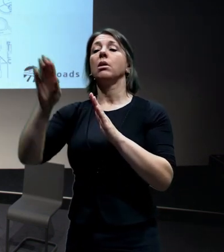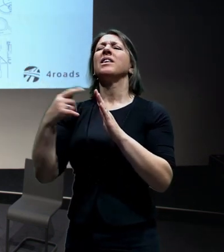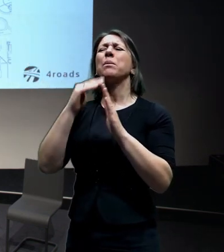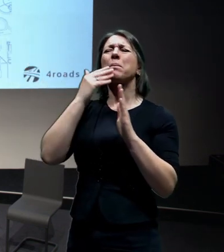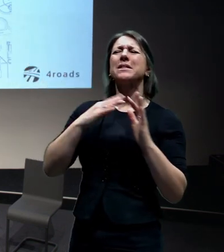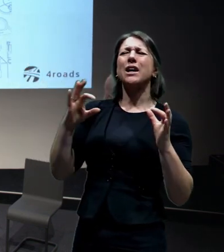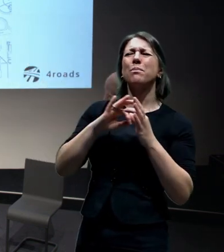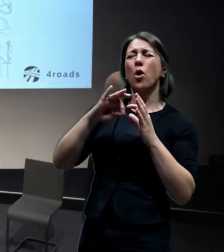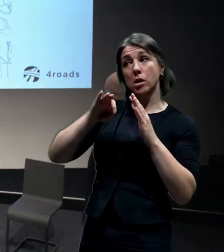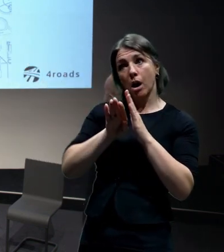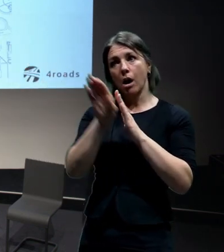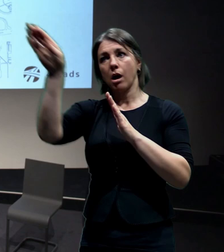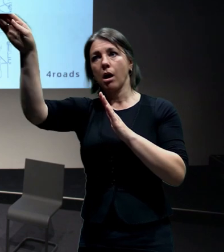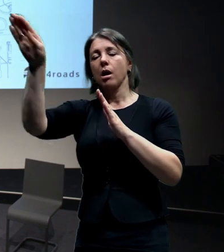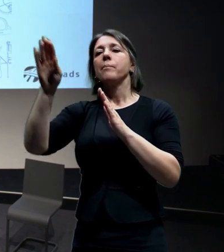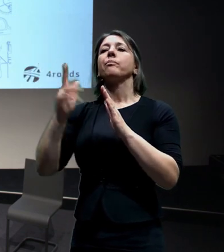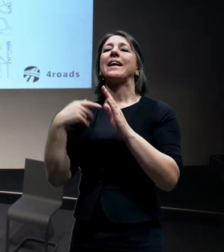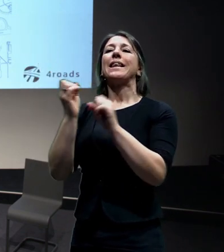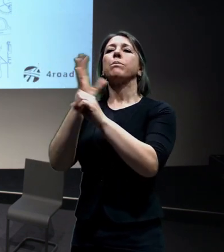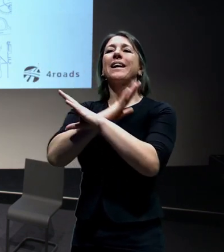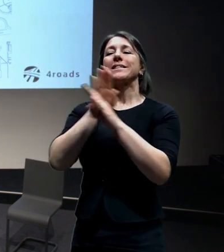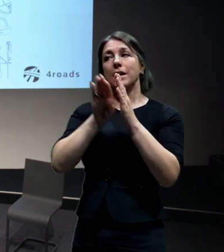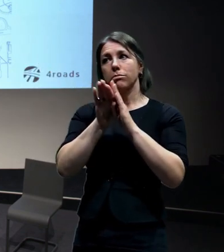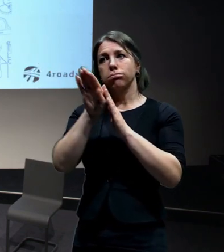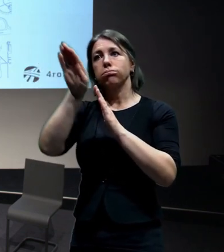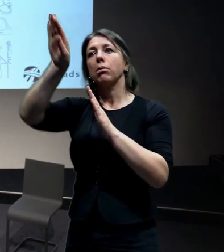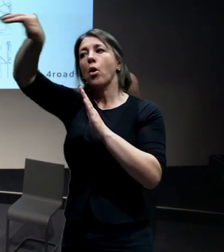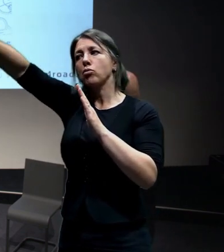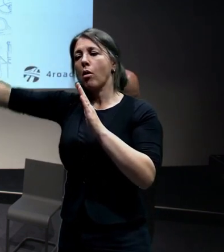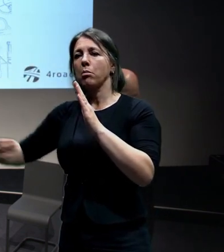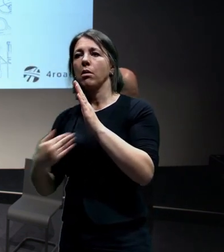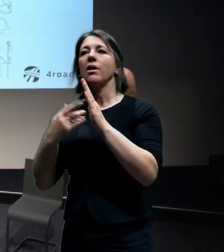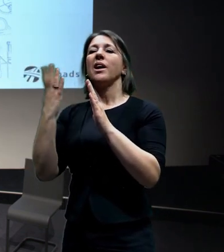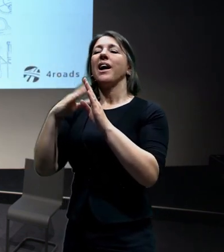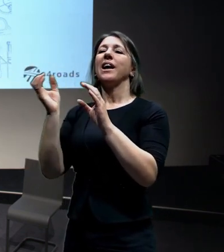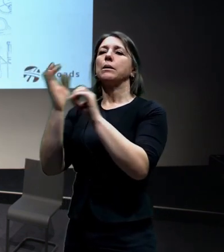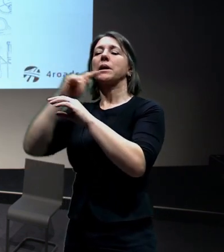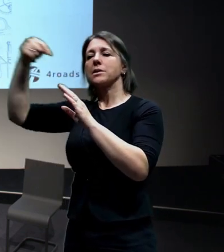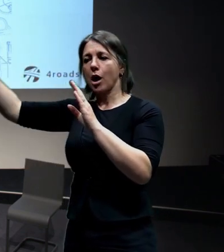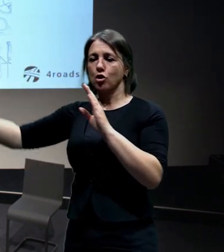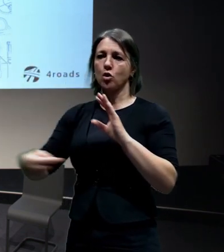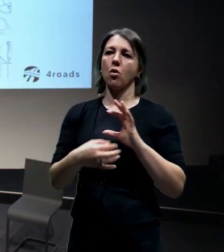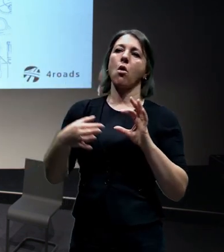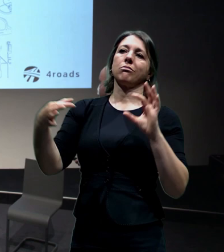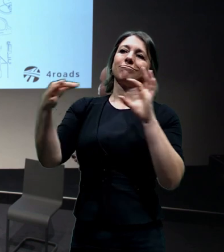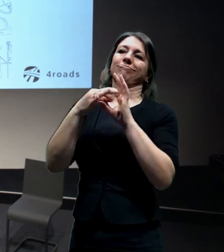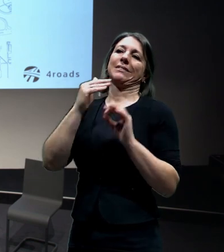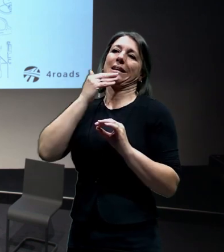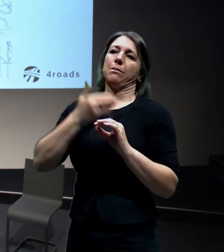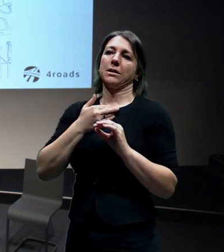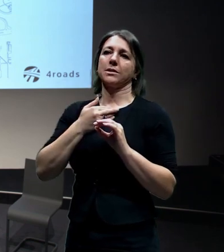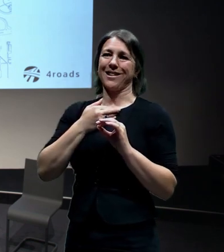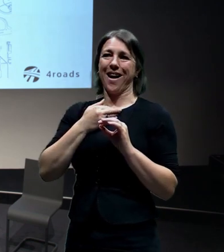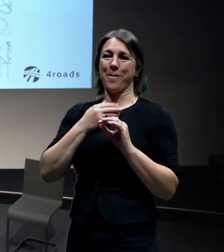spojky na Libereckou a obráceně z Liberecké do Liberecké spojky. Zajímavé je to,